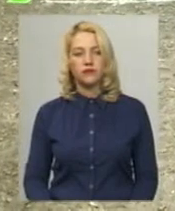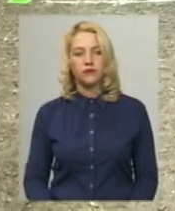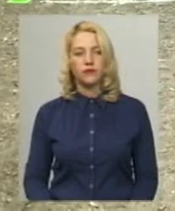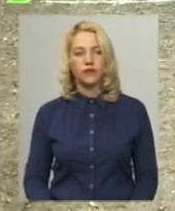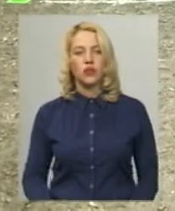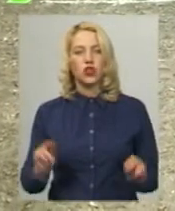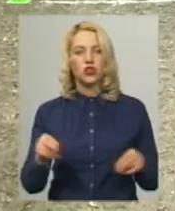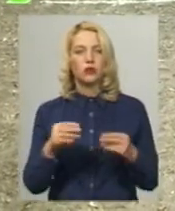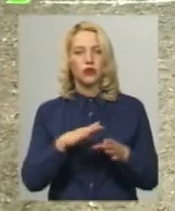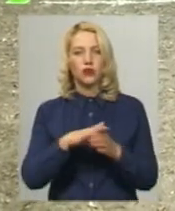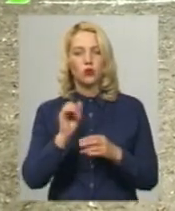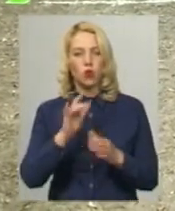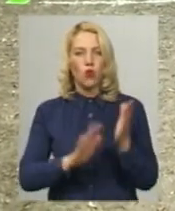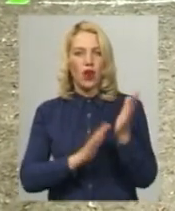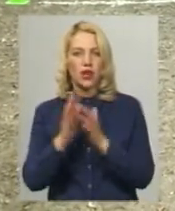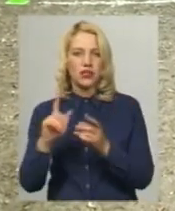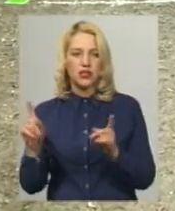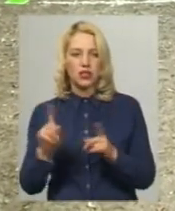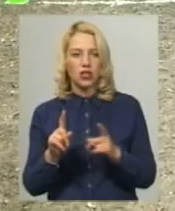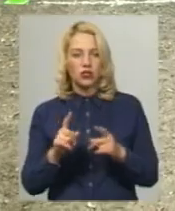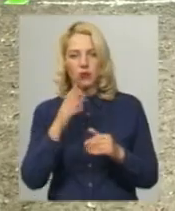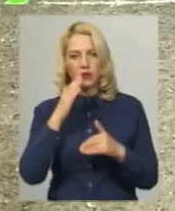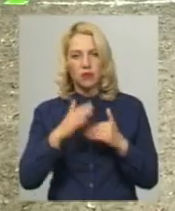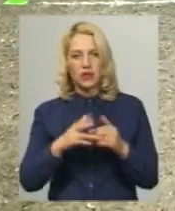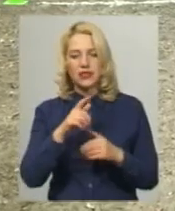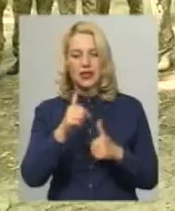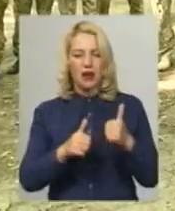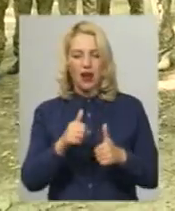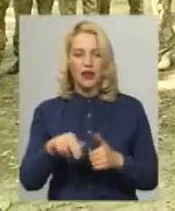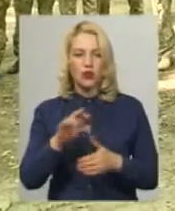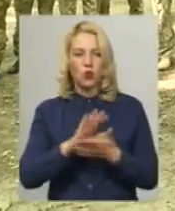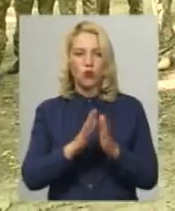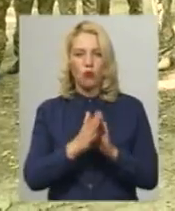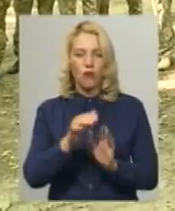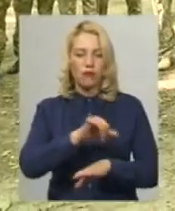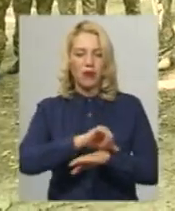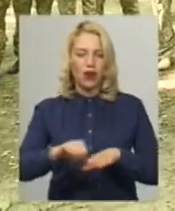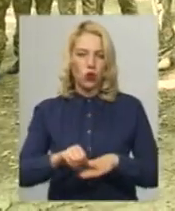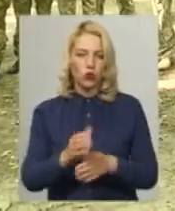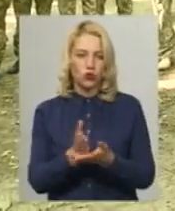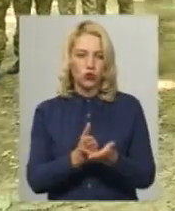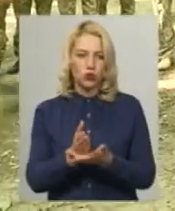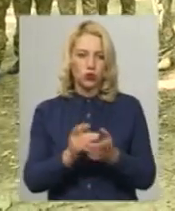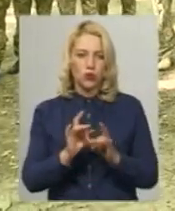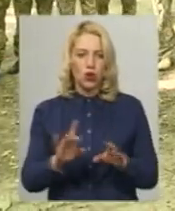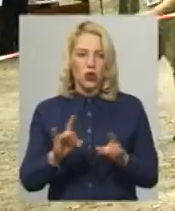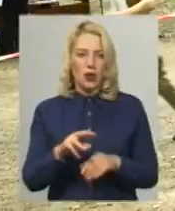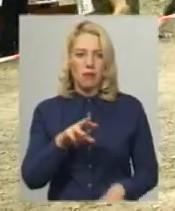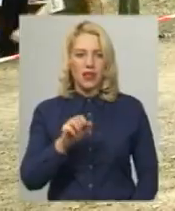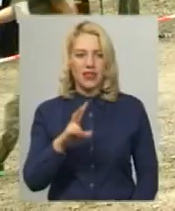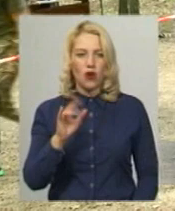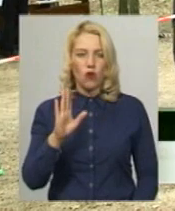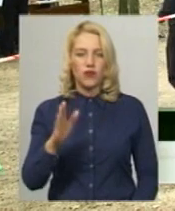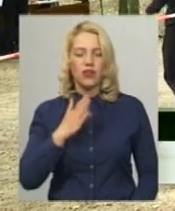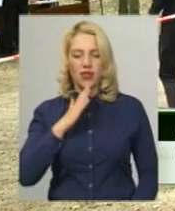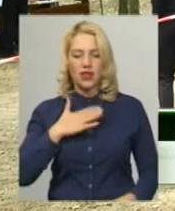Чемпіонат відбувається в лісі, аби наблизити змагання до умов військової служби прикордонників, розповідає організатор змагань Андрій Мінников. Наша